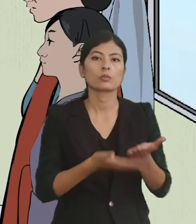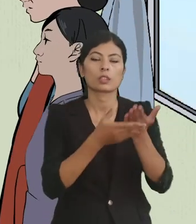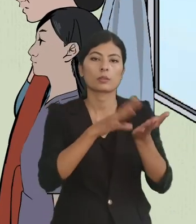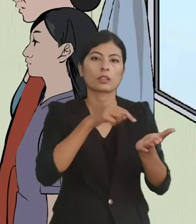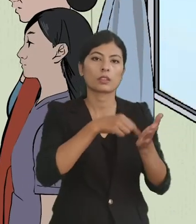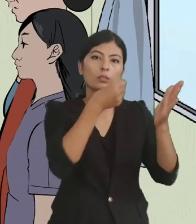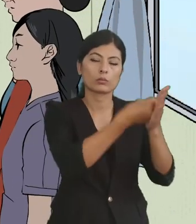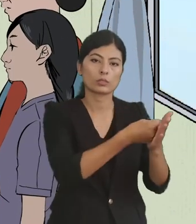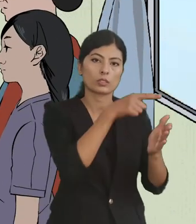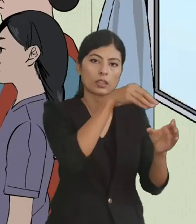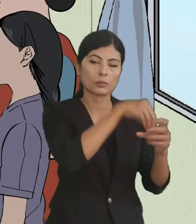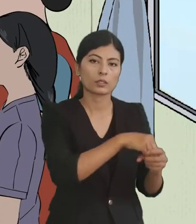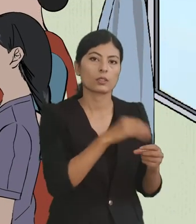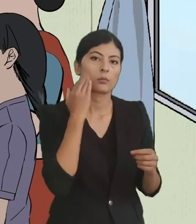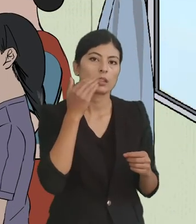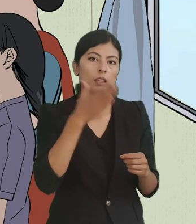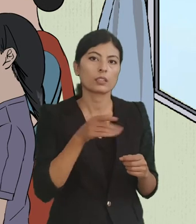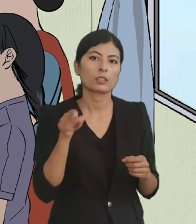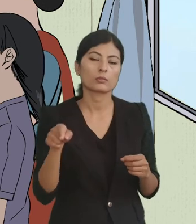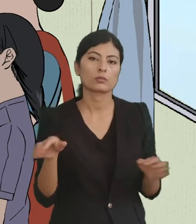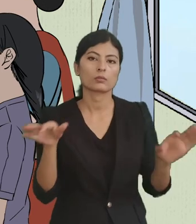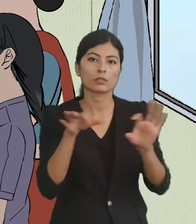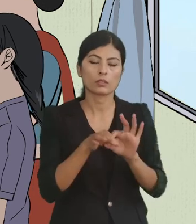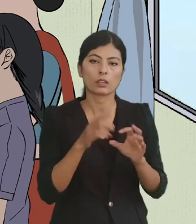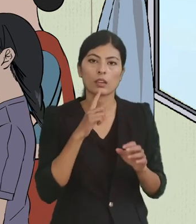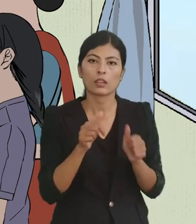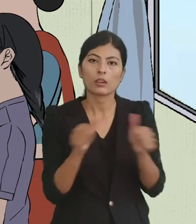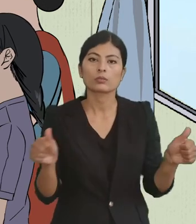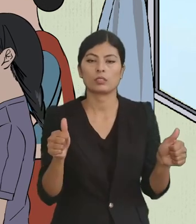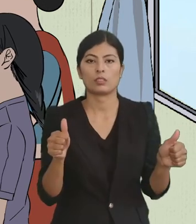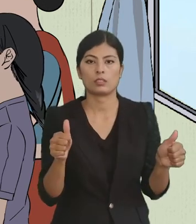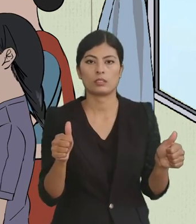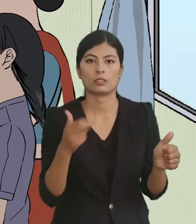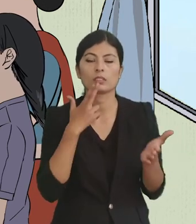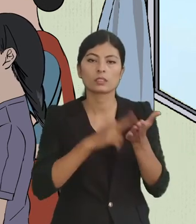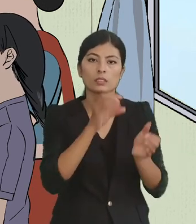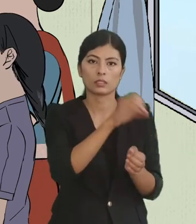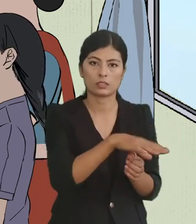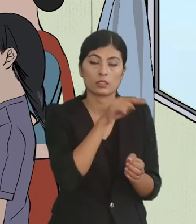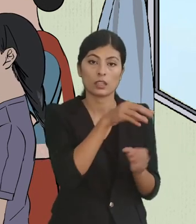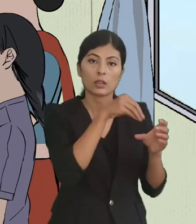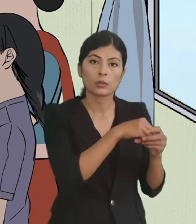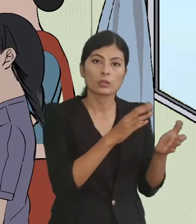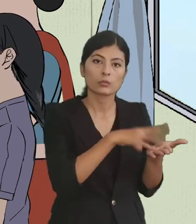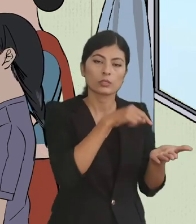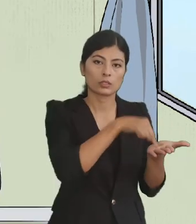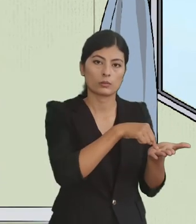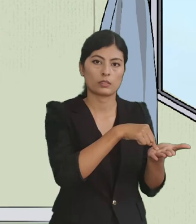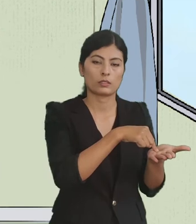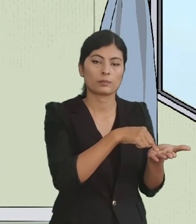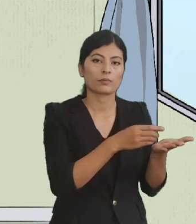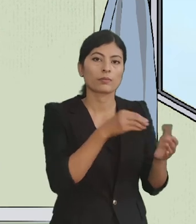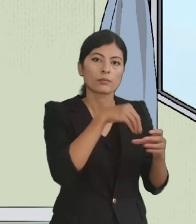स्थापना केंद्रको वाडेन लाई अधिकिर्थ ले नियाएक समिती को आदेसको पत्र दिन छेन वाडेनले पीडित कीसुरी लाई पुनास्ताबना